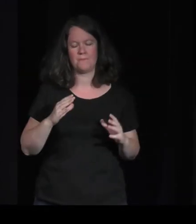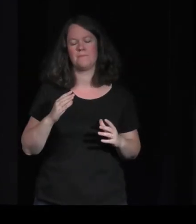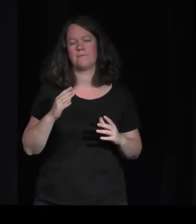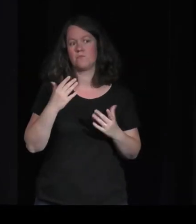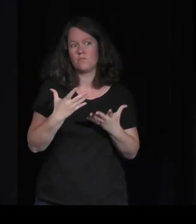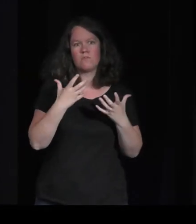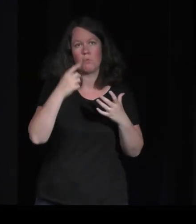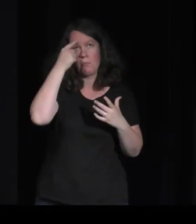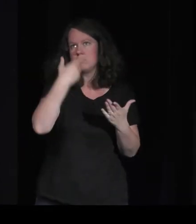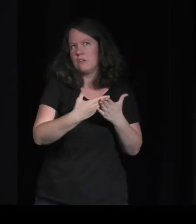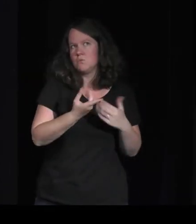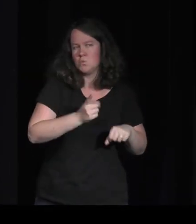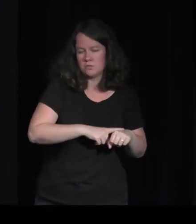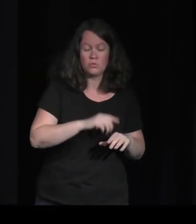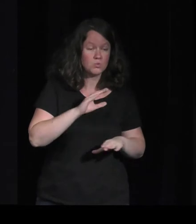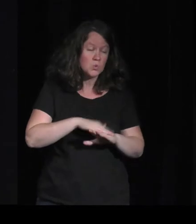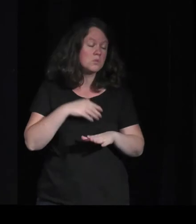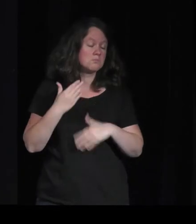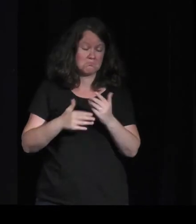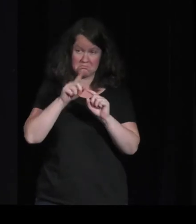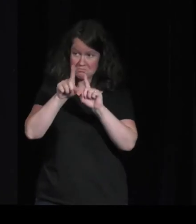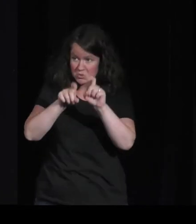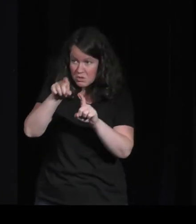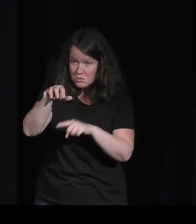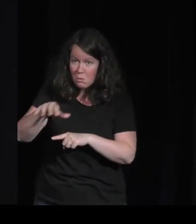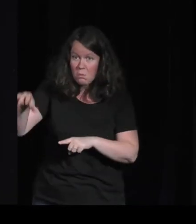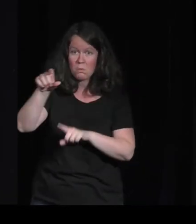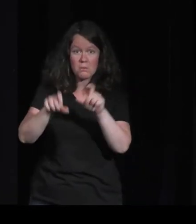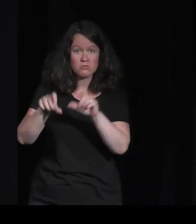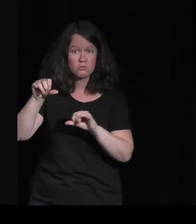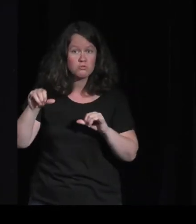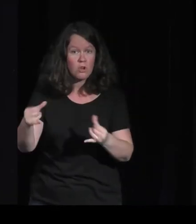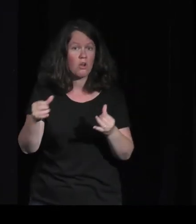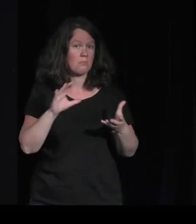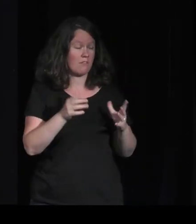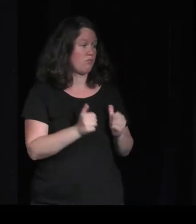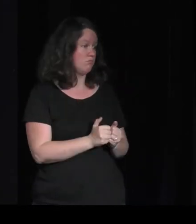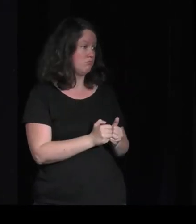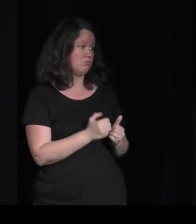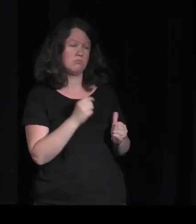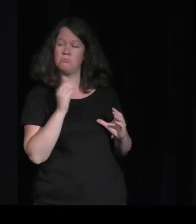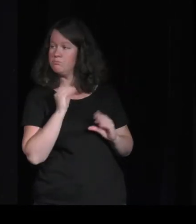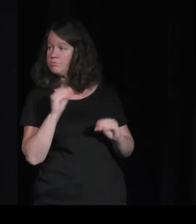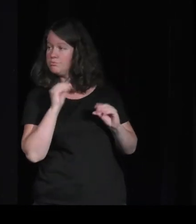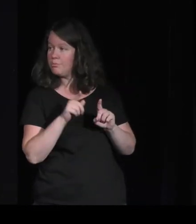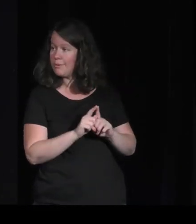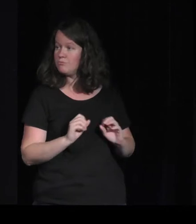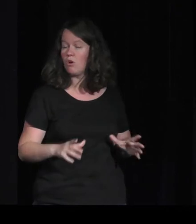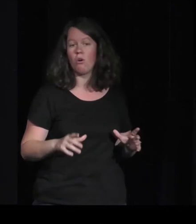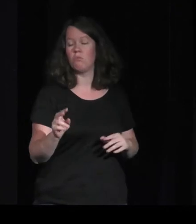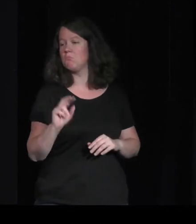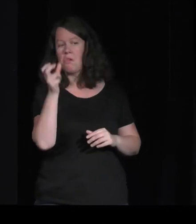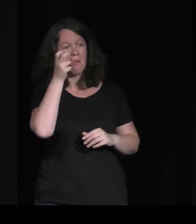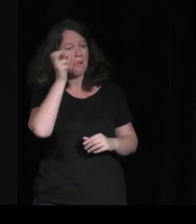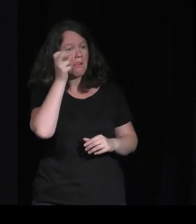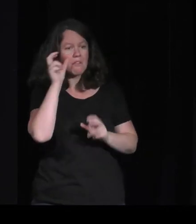les gens, les joueurs, les joueuses regardent un peu la télé, discutent avec quelqu'un, font autre chose en même